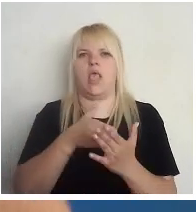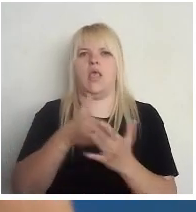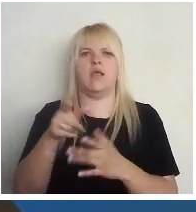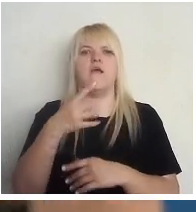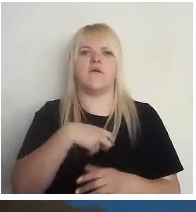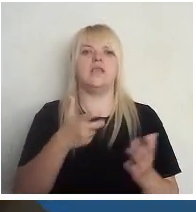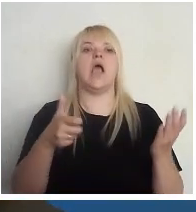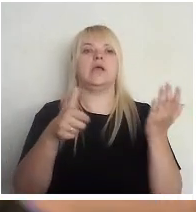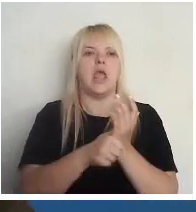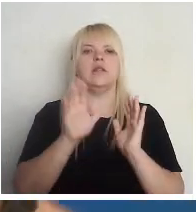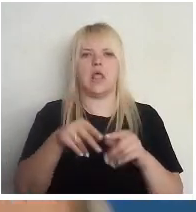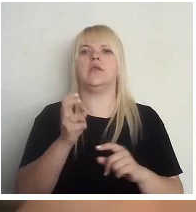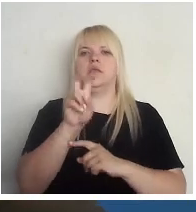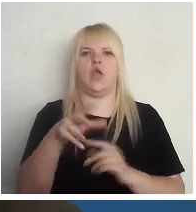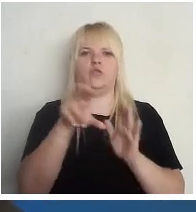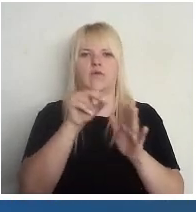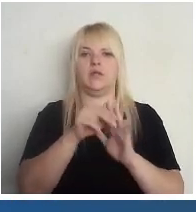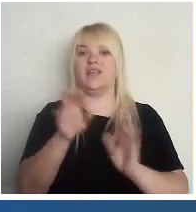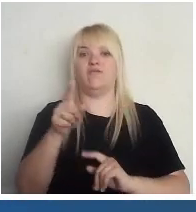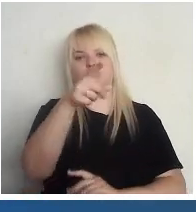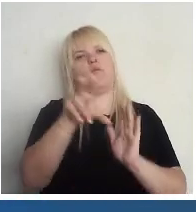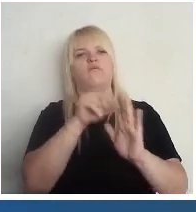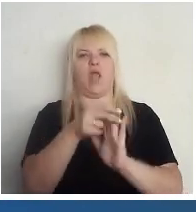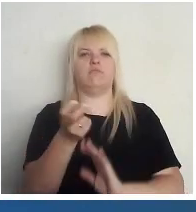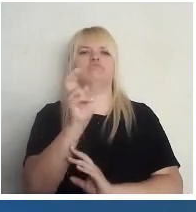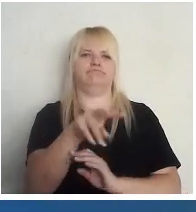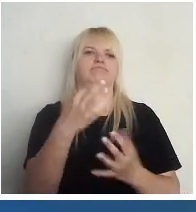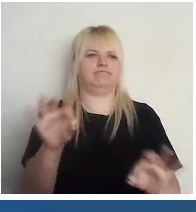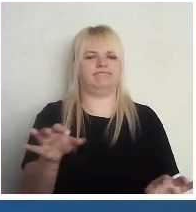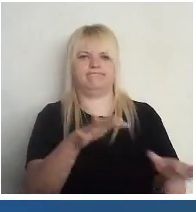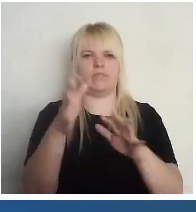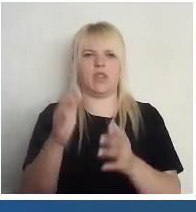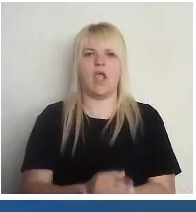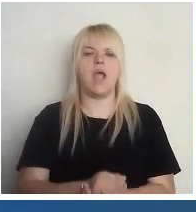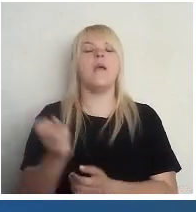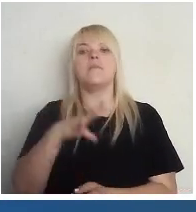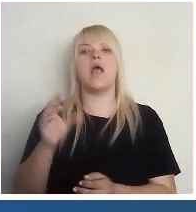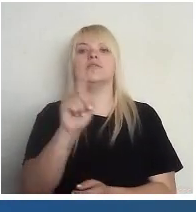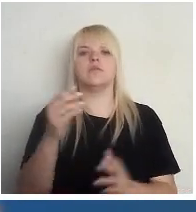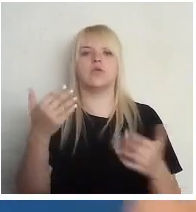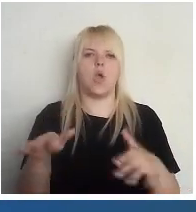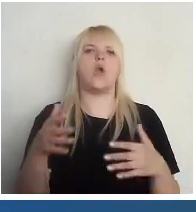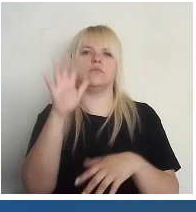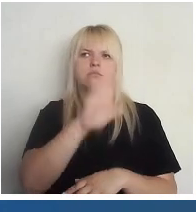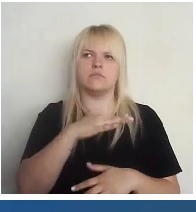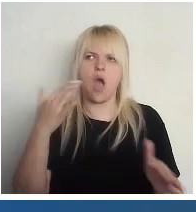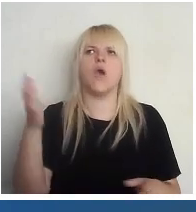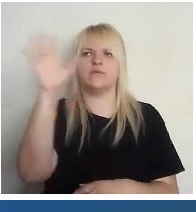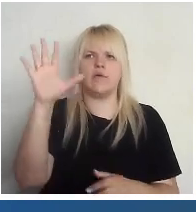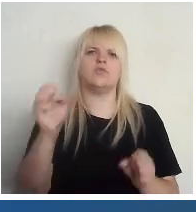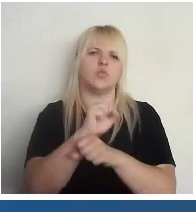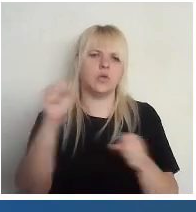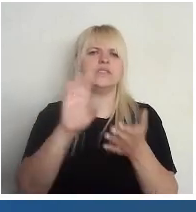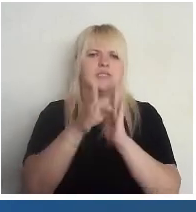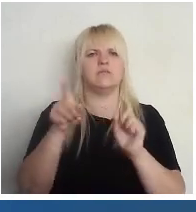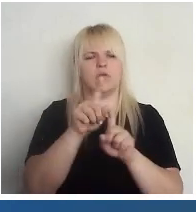lai ietu vēlēt, nevis, ka tu ej vēlēt. Tādās ņem mēs esam priekšā, daudzām valstīm arī drošības riskiem, mēs esam